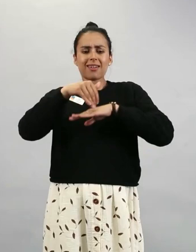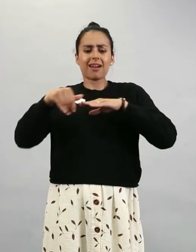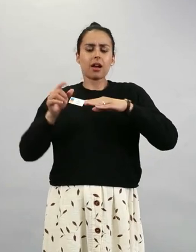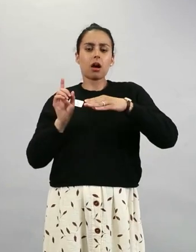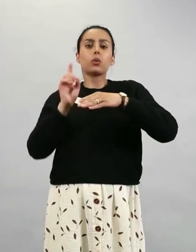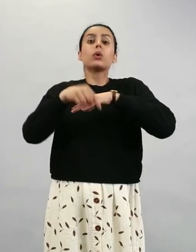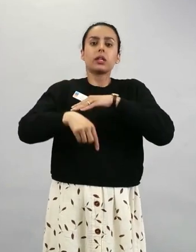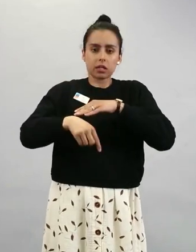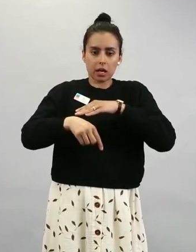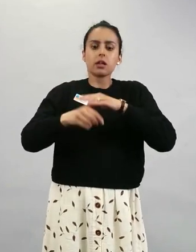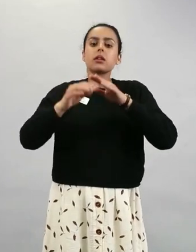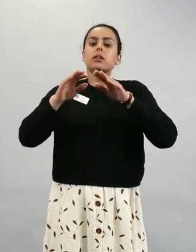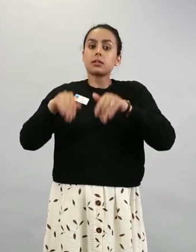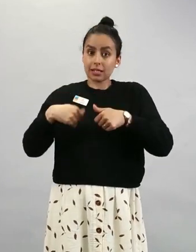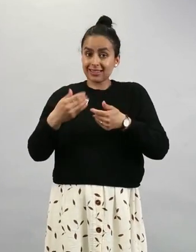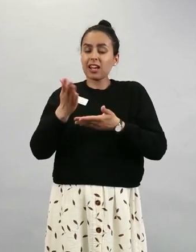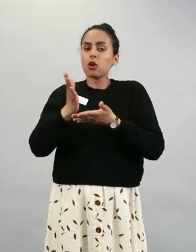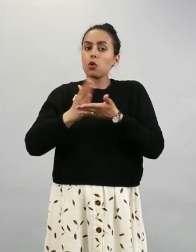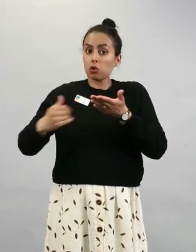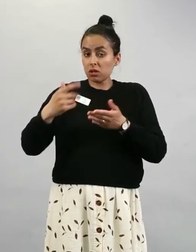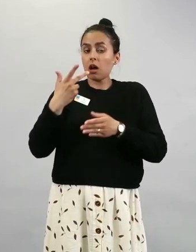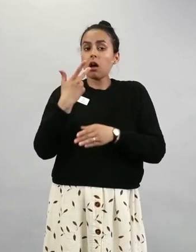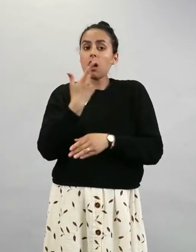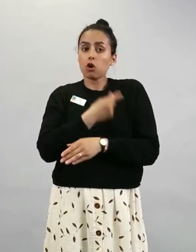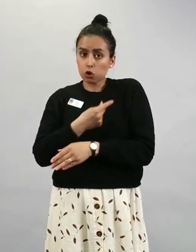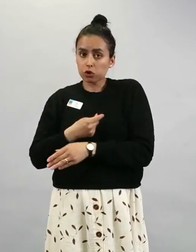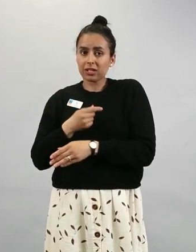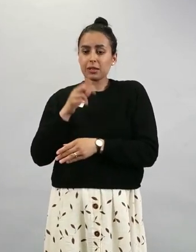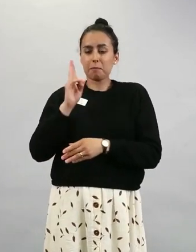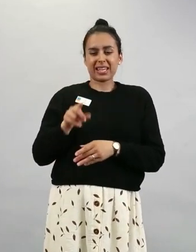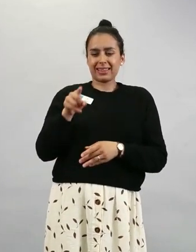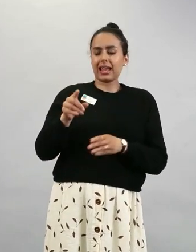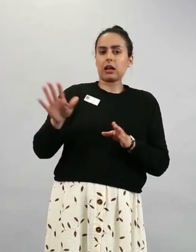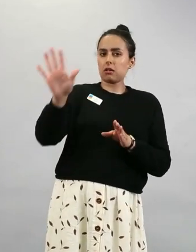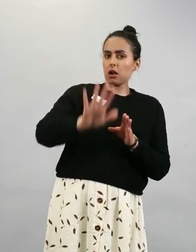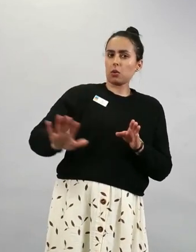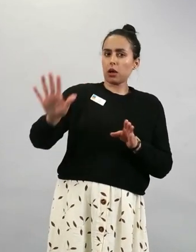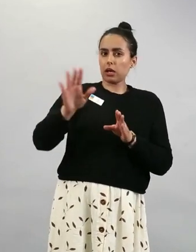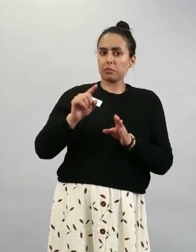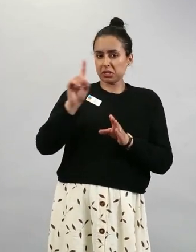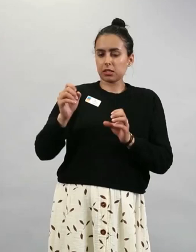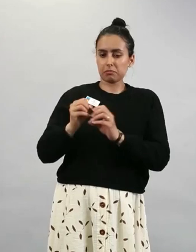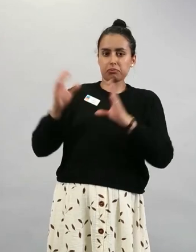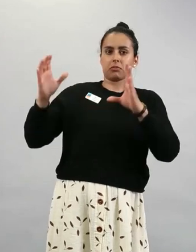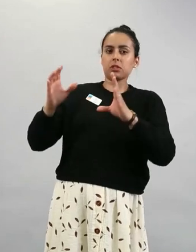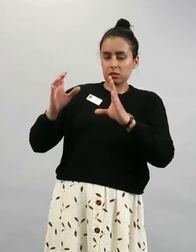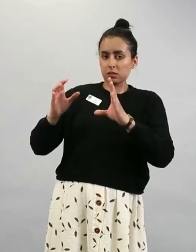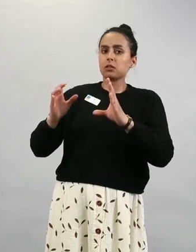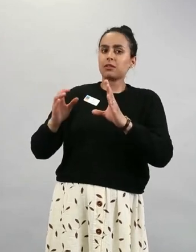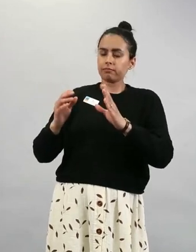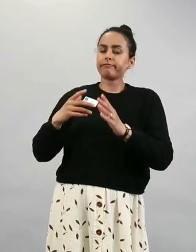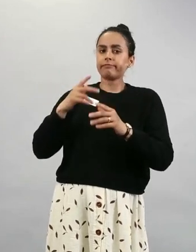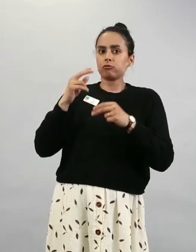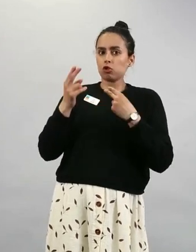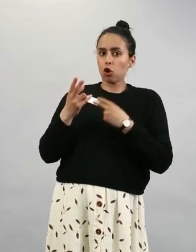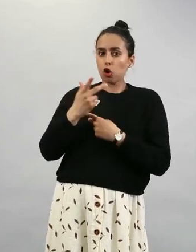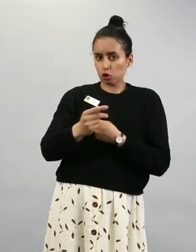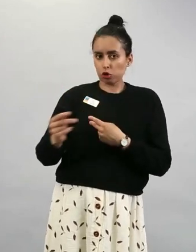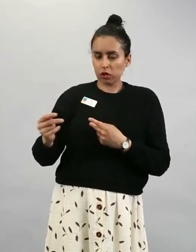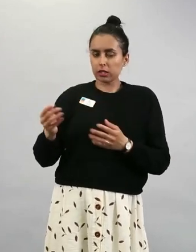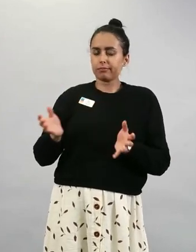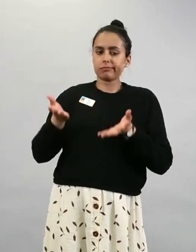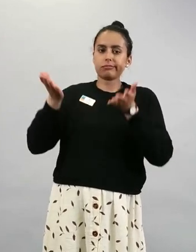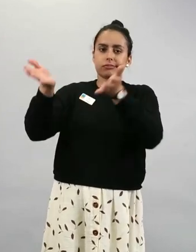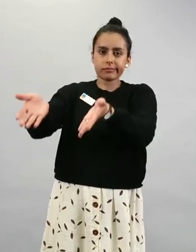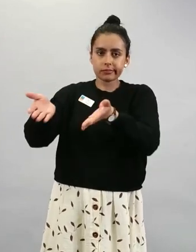rokotteet kohdennetaan tälle alueelle tai näille alueille. Sitten on ihan tarkat suunnitelmat, miten se